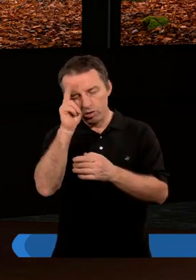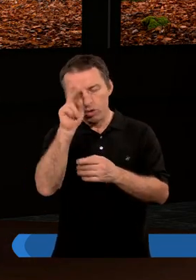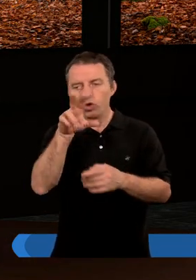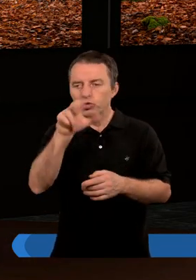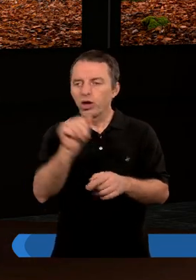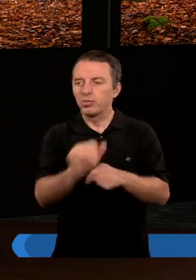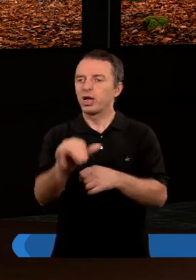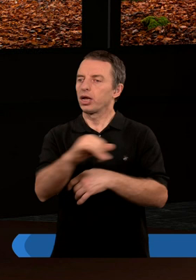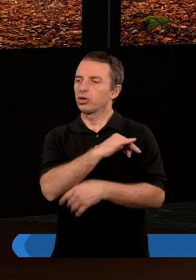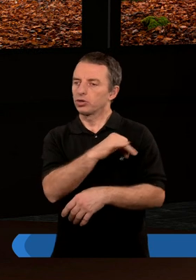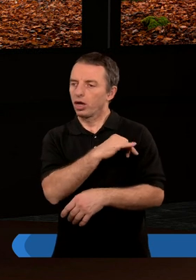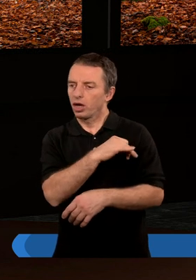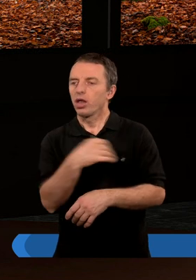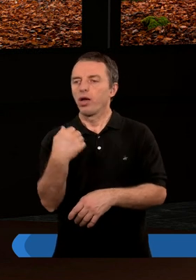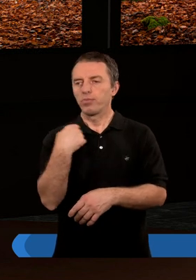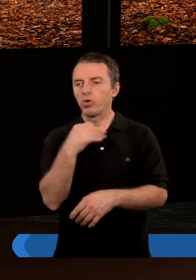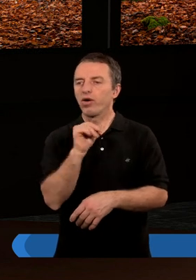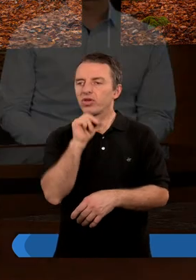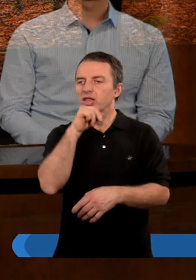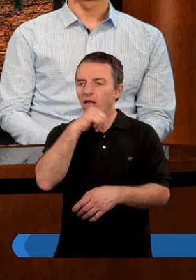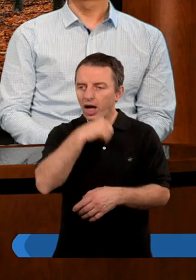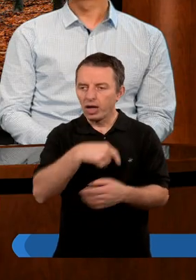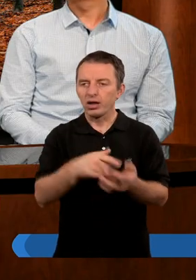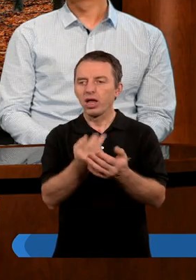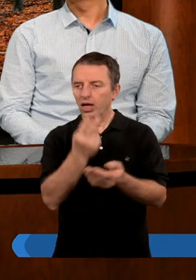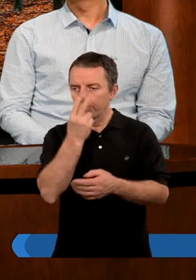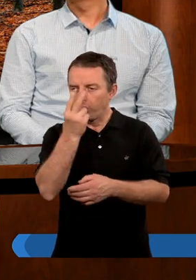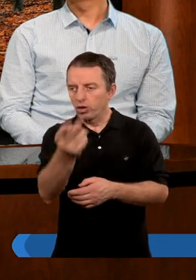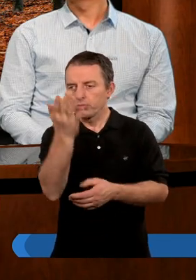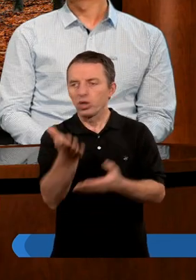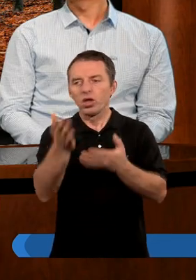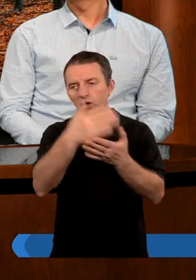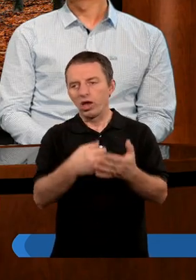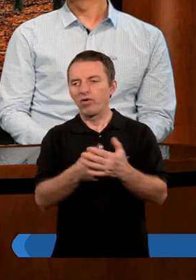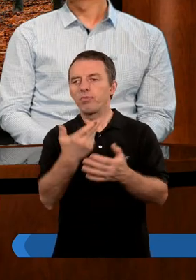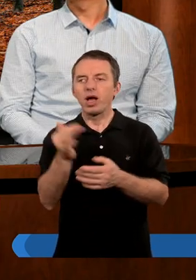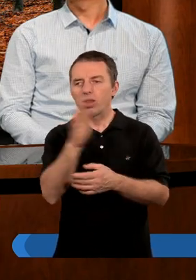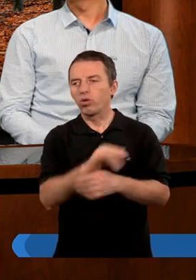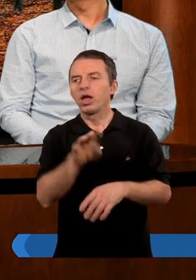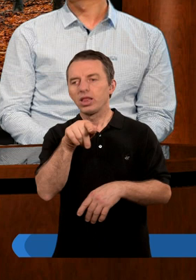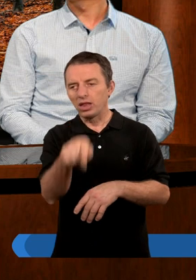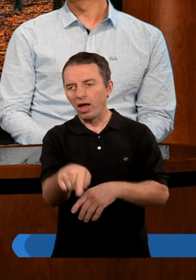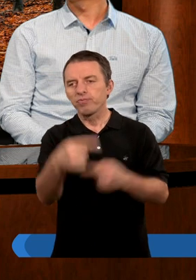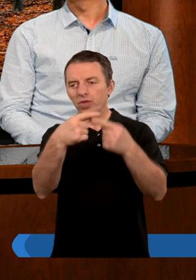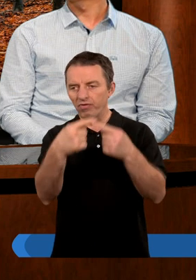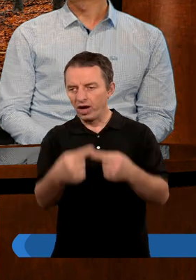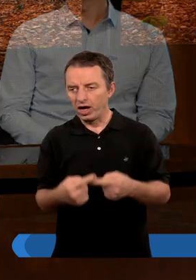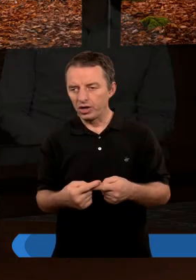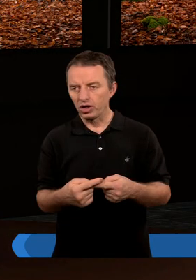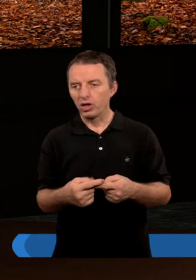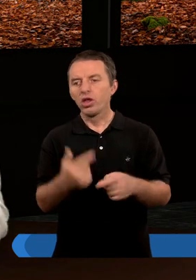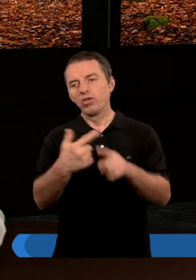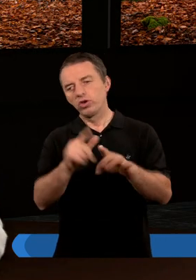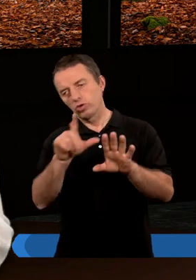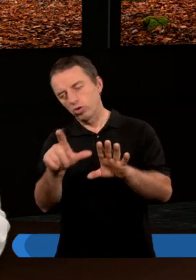czym jest grzech w stosunku do tego, co było w Starym Testamencie. Jakbyśmy spojrzeli na piąty rozdział Ewangelii Mateusza i tam wersety